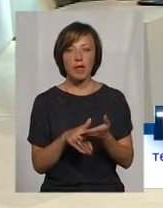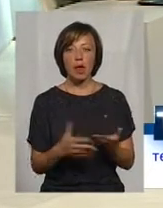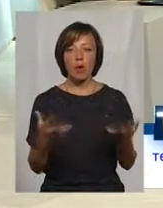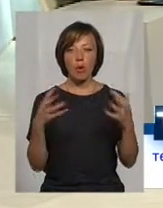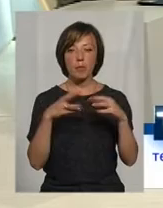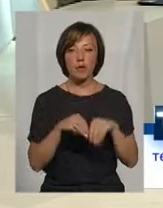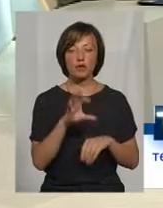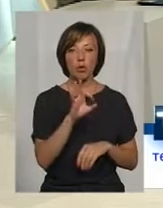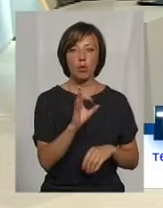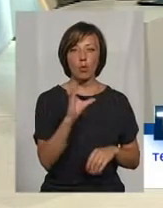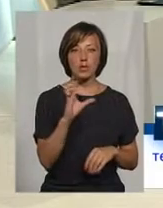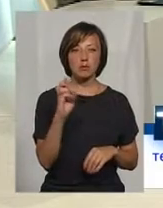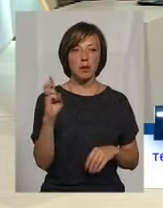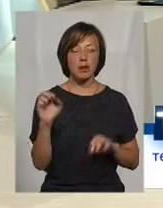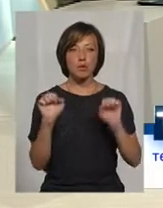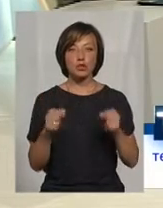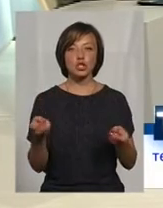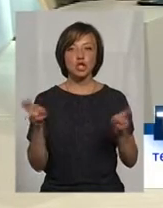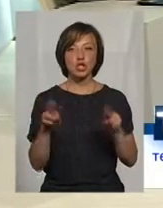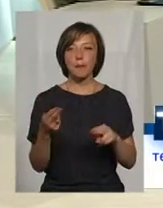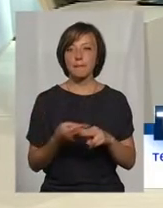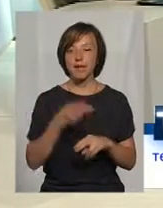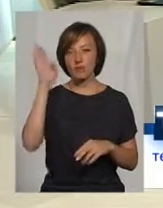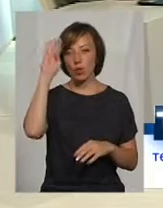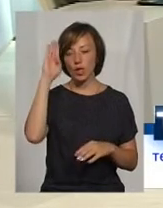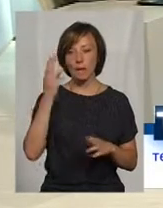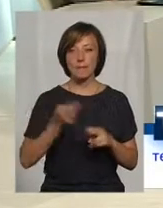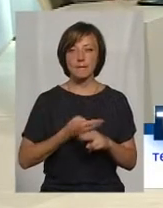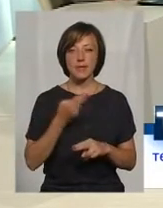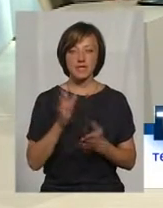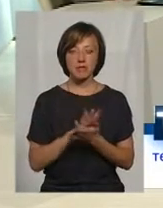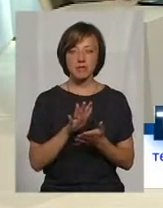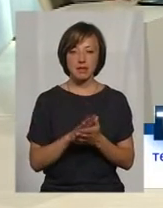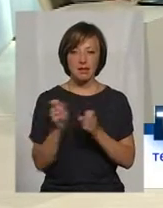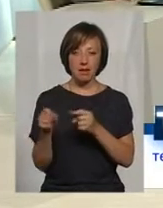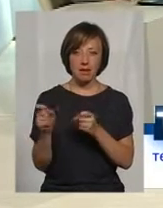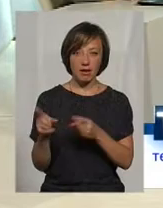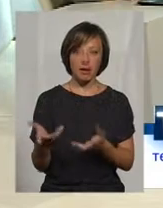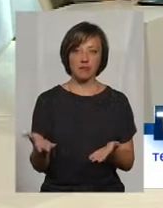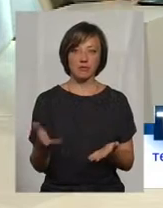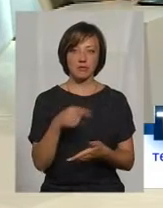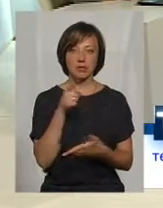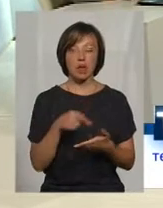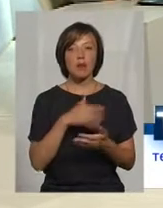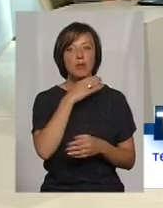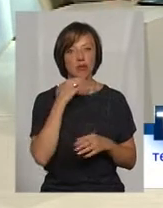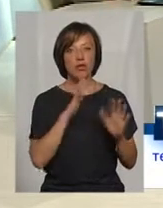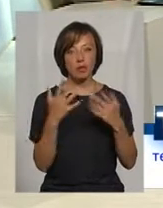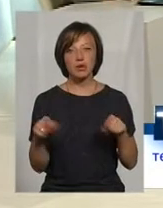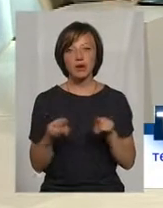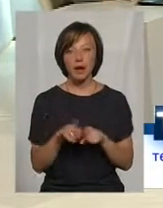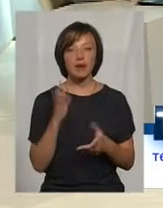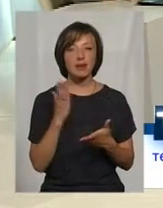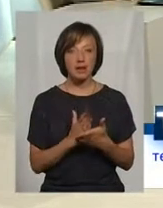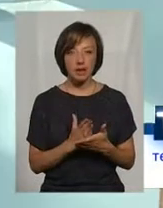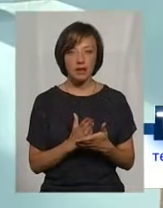'єднання співвласник-мешканець будинку може залишитися без води, без вивезеного сміття? В багатьох випеках так воно відбувається.